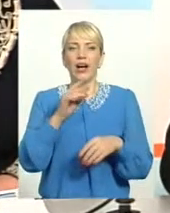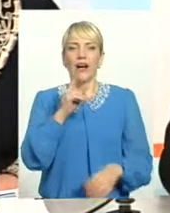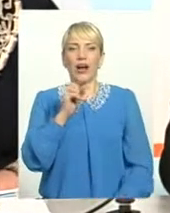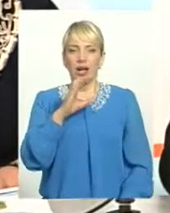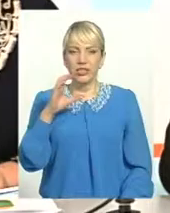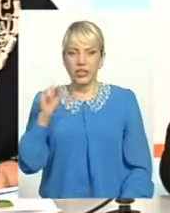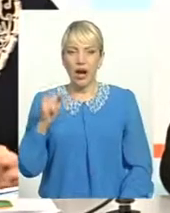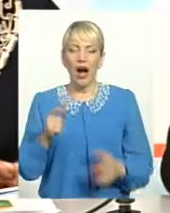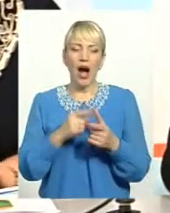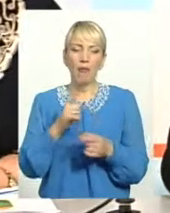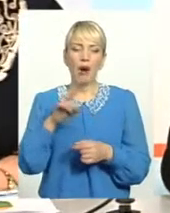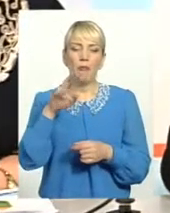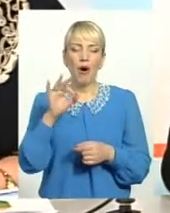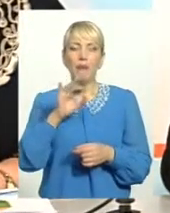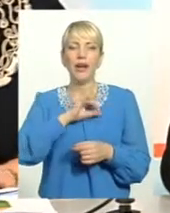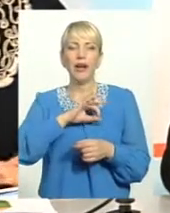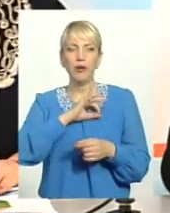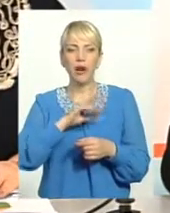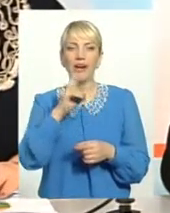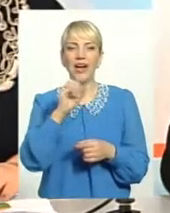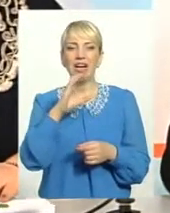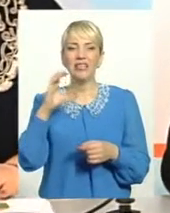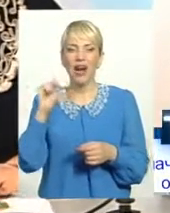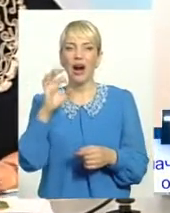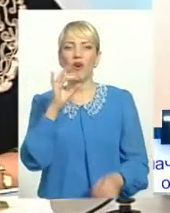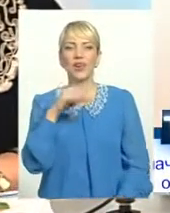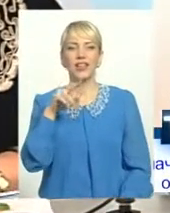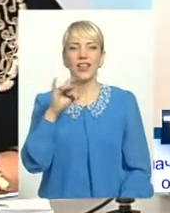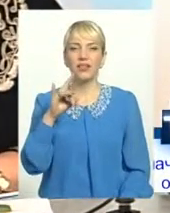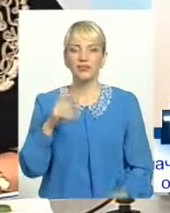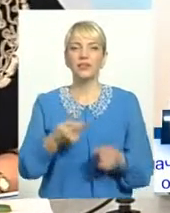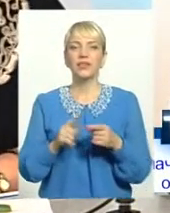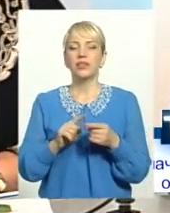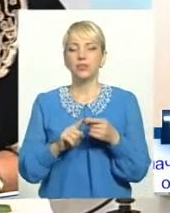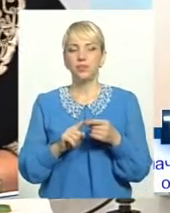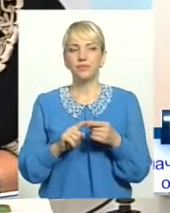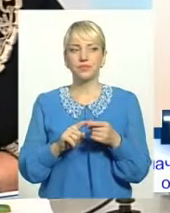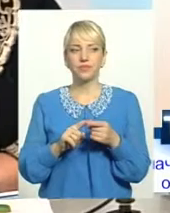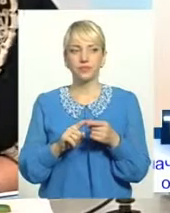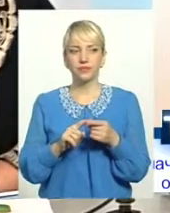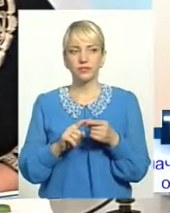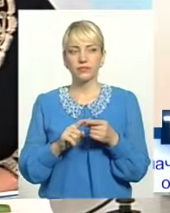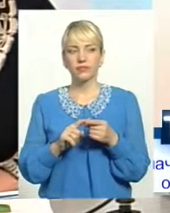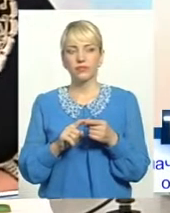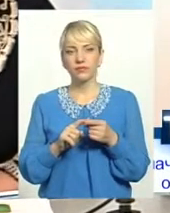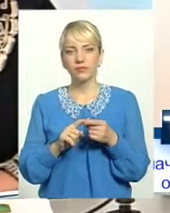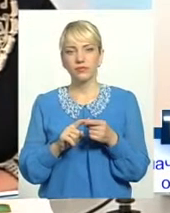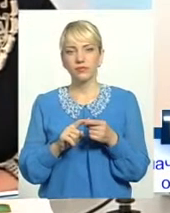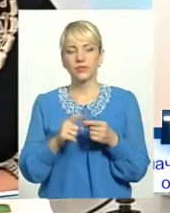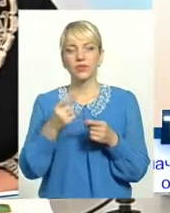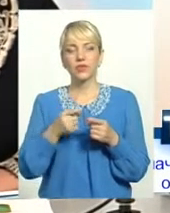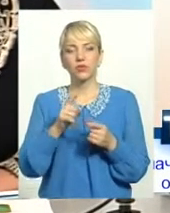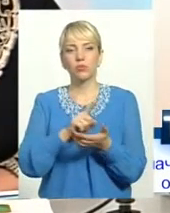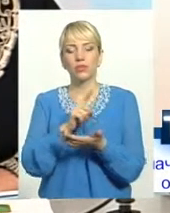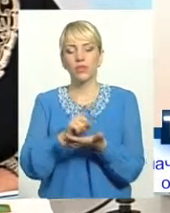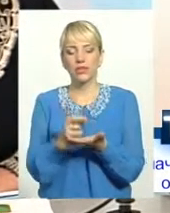так звані, або по прибуткових касових передерах. В цьому випадку роботодавець, податковий агент, так званий, як по кодексу, він зобов